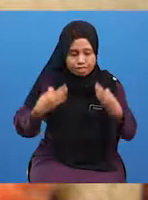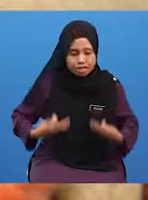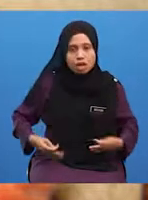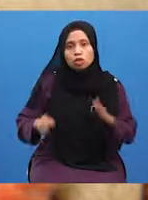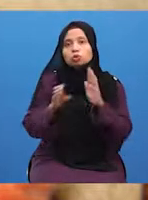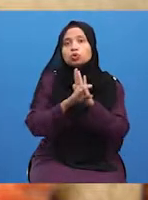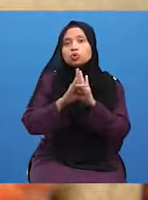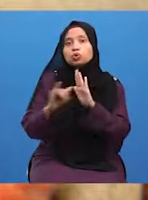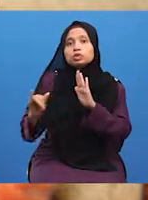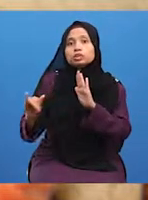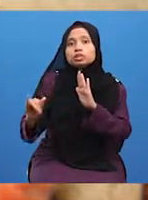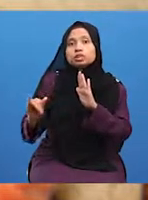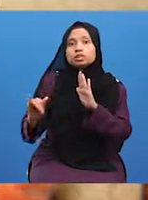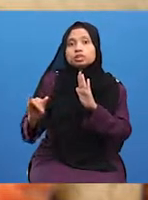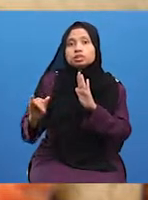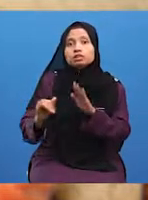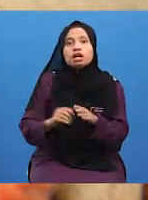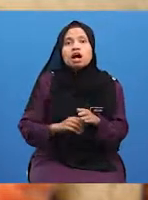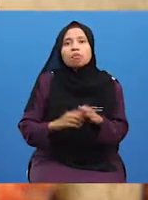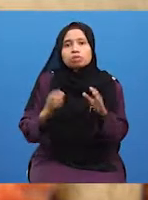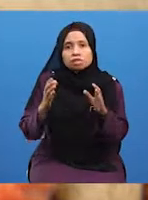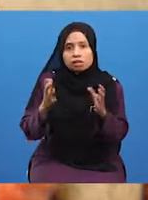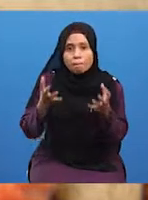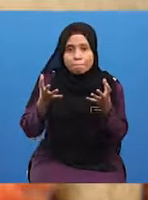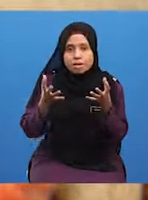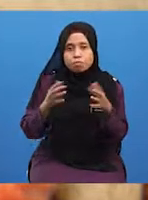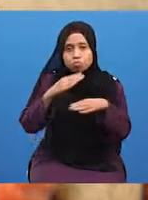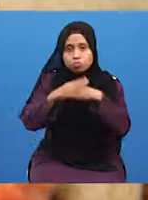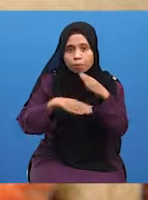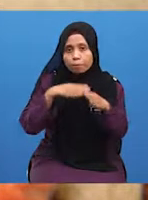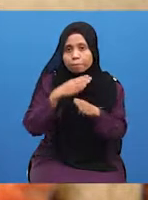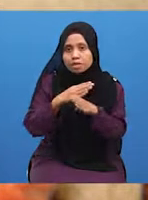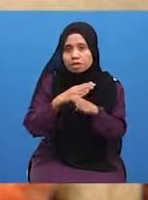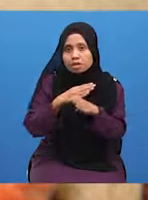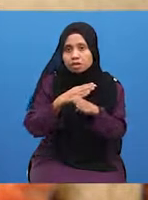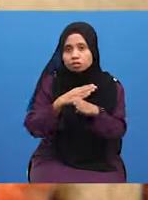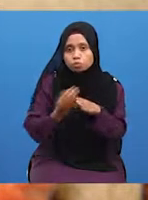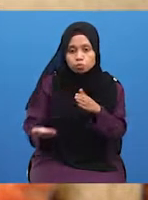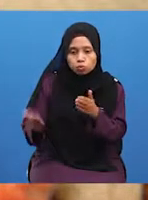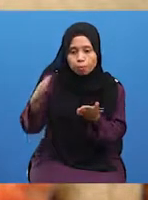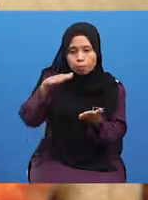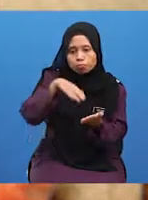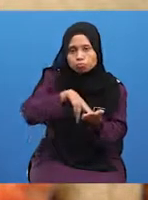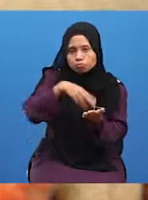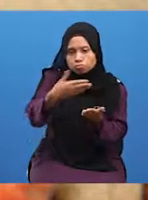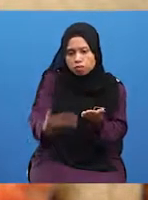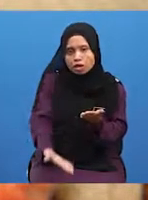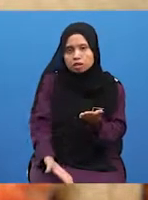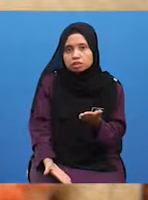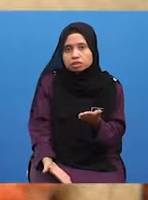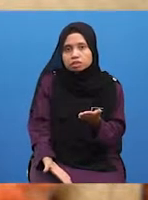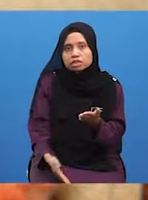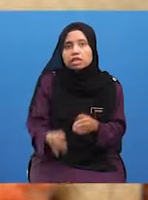Contohnya tentang gempa bumi yang menyebabkan tumbangnya Menara